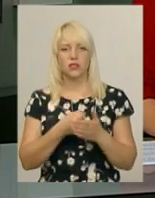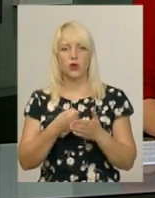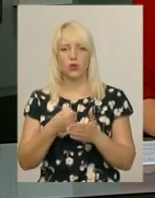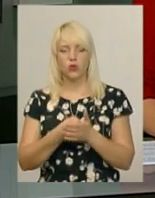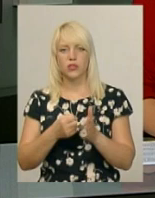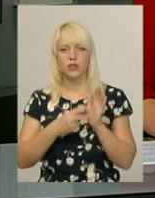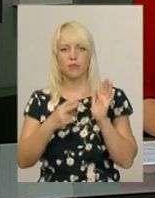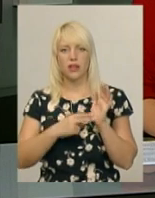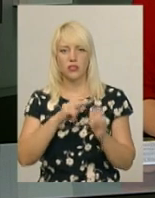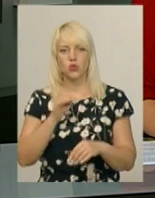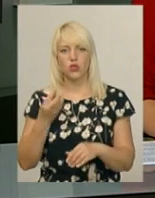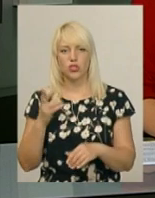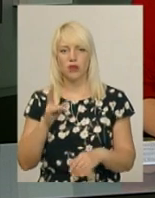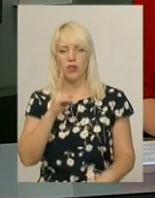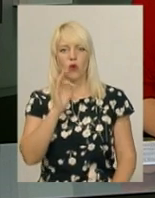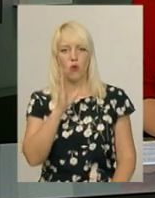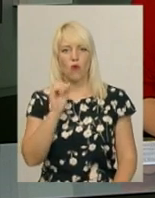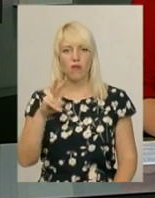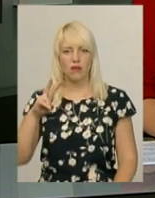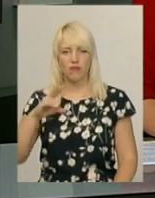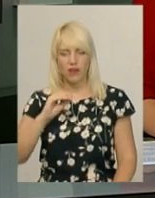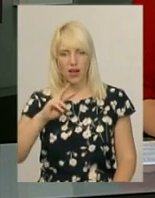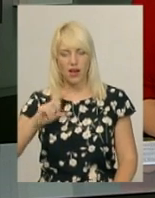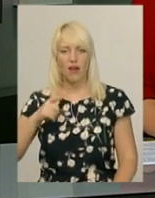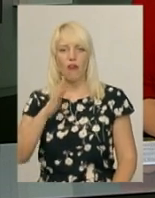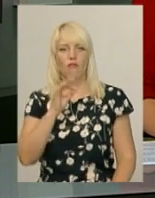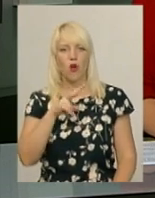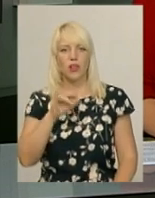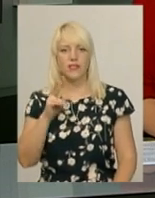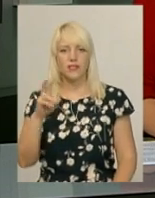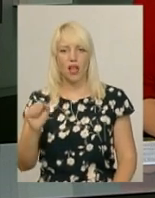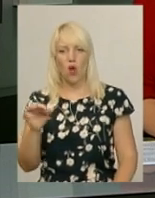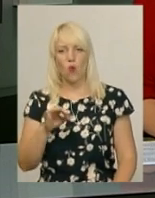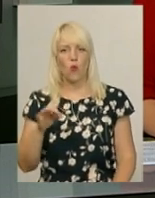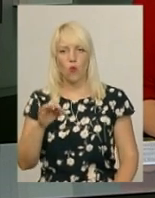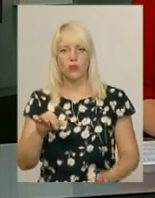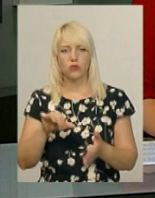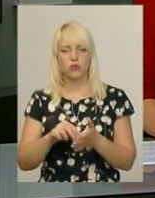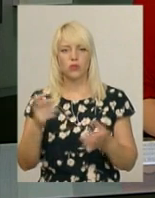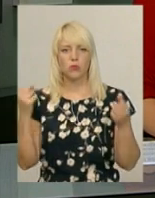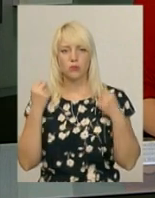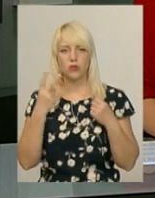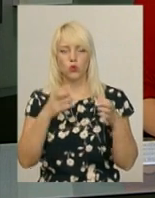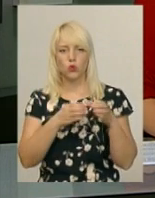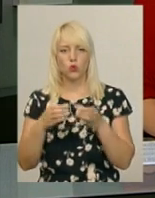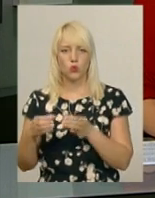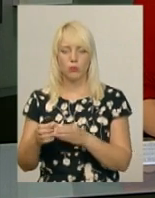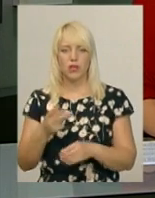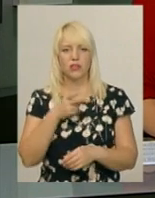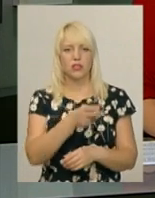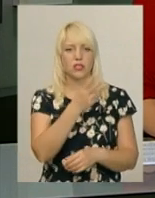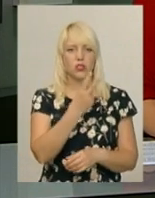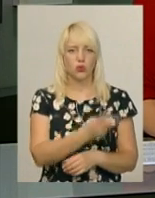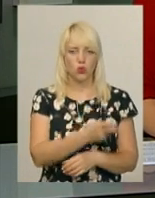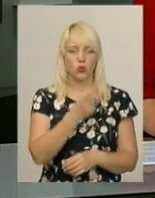17 червня в Ковелі Волинської області. Участь у змаганнях візьмуть спортсмени двох вікових груп – 2002, 2003 та